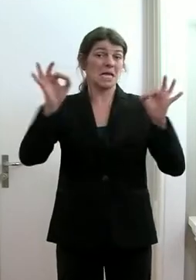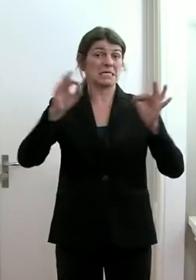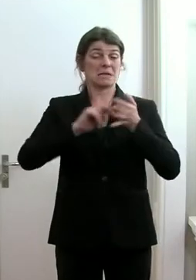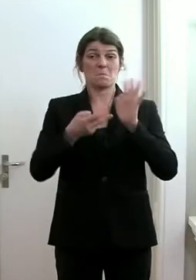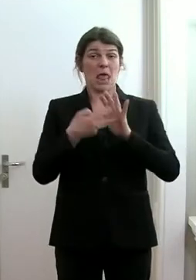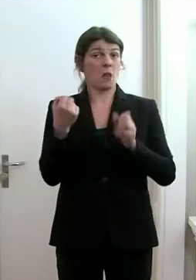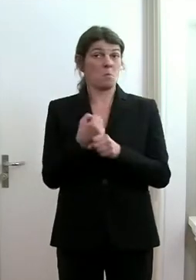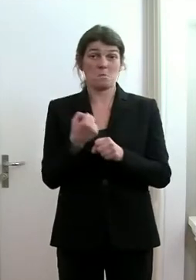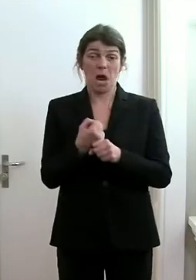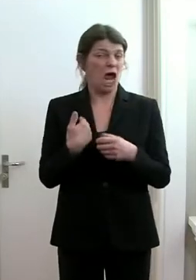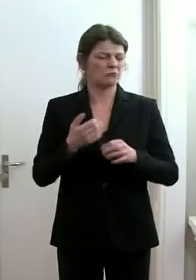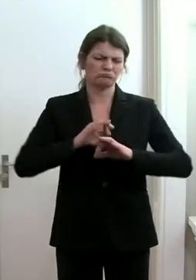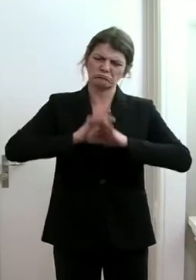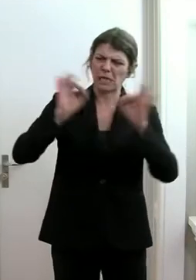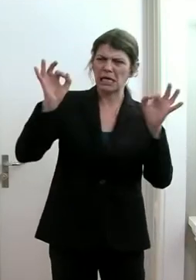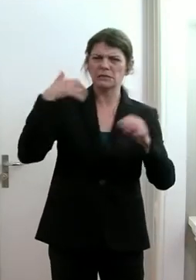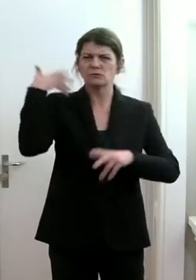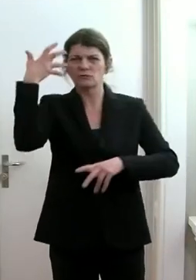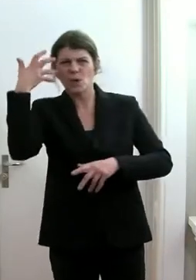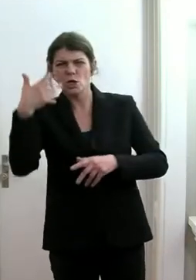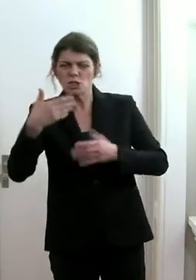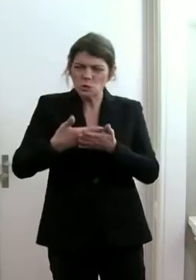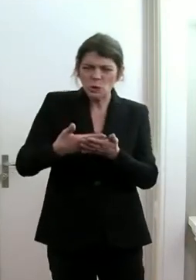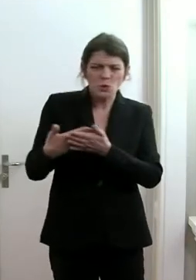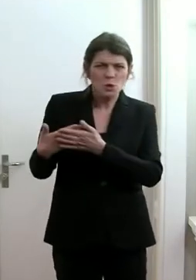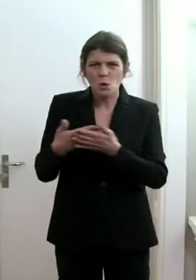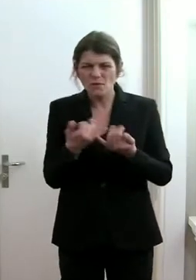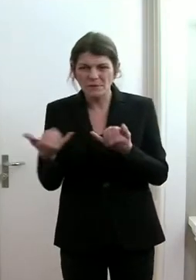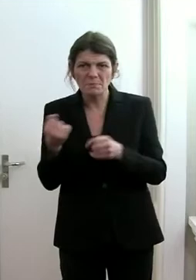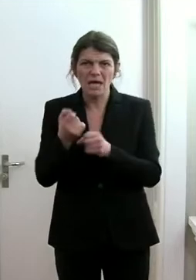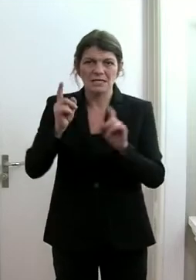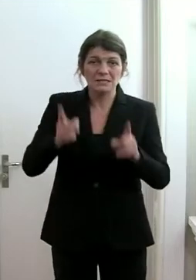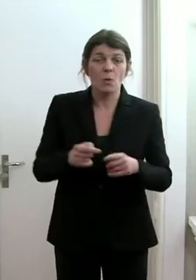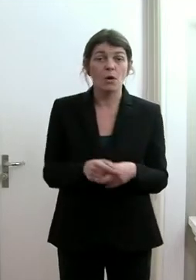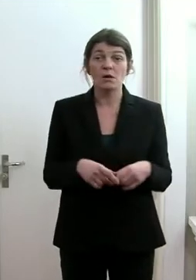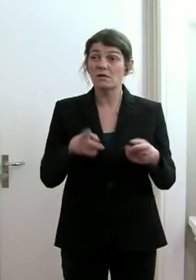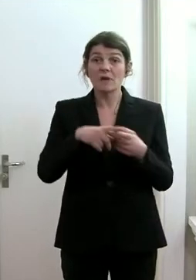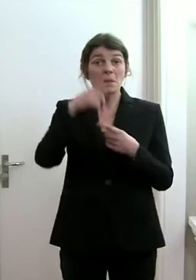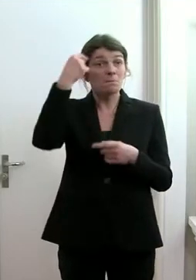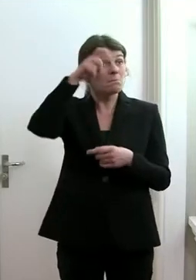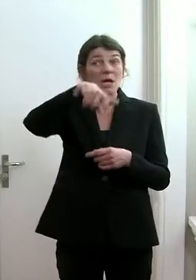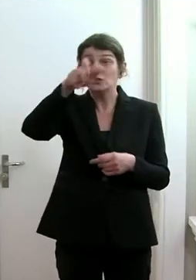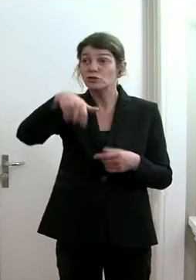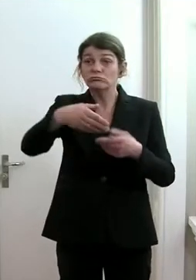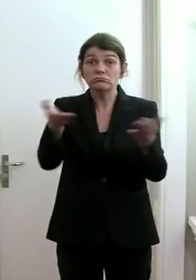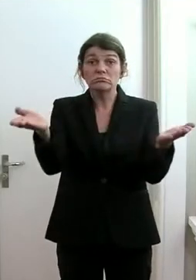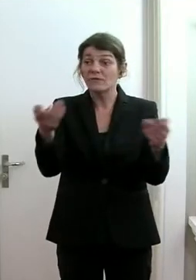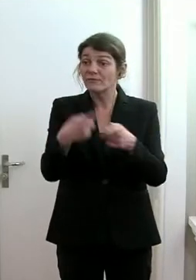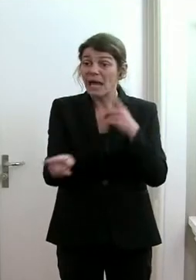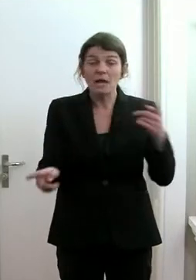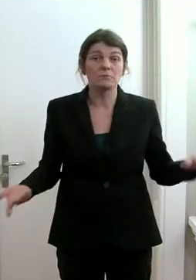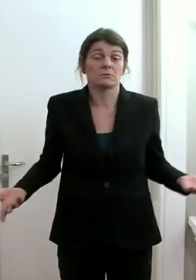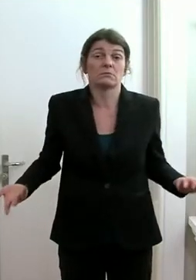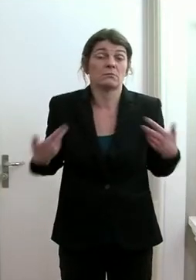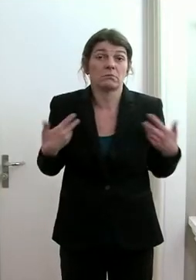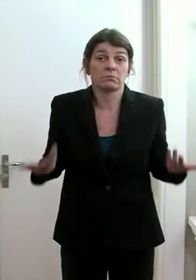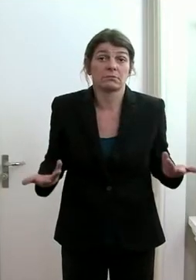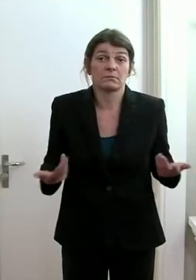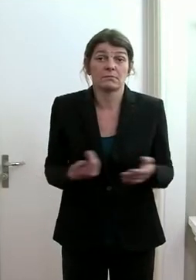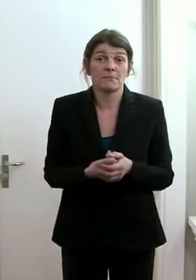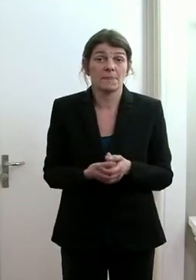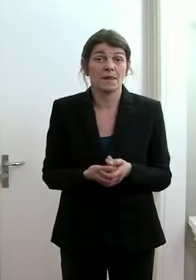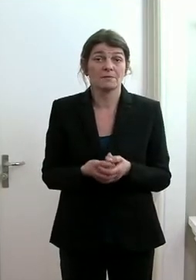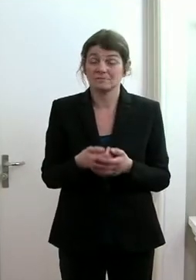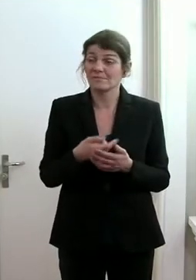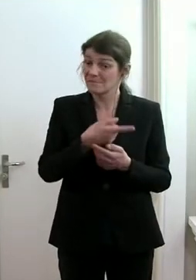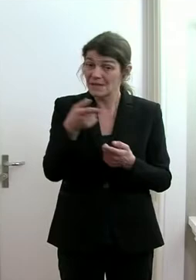machen, wir können die besten Szenarien erarbeiten, wenn uns die Menschen fehlen, die diese